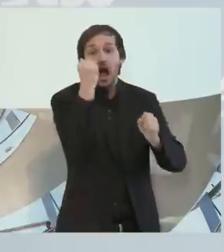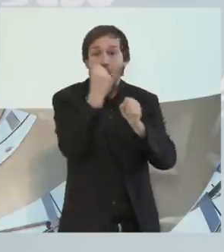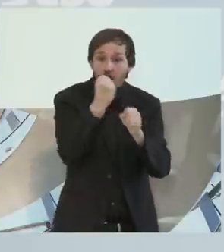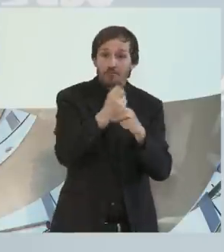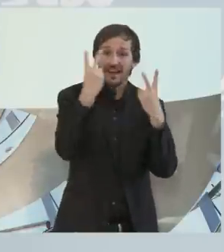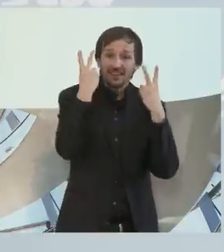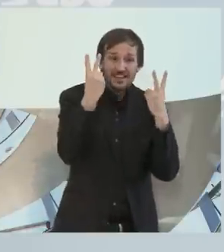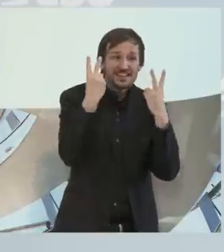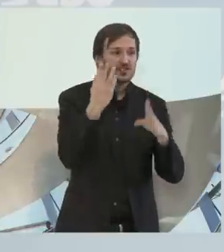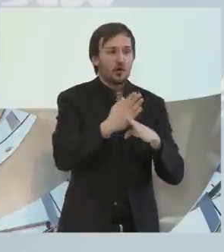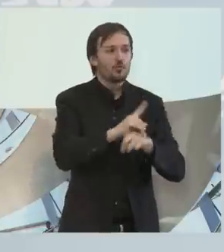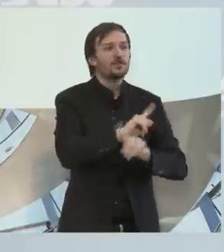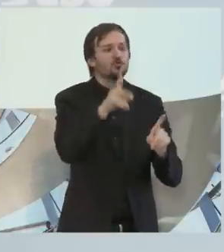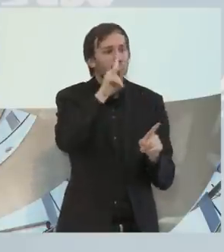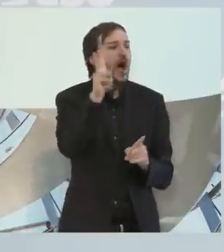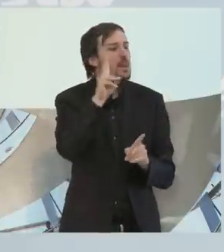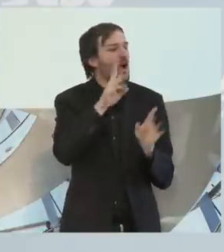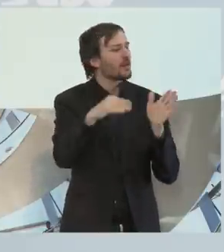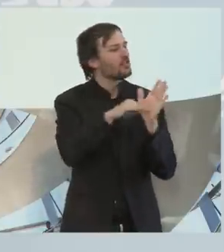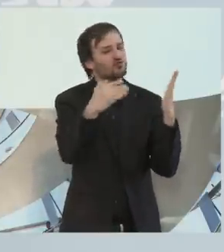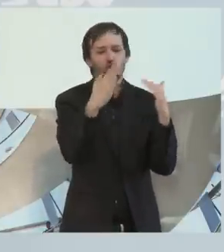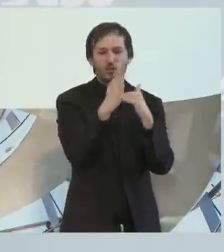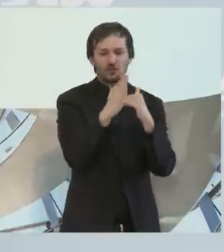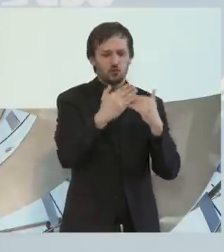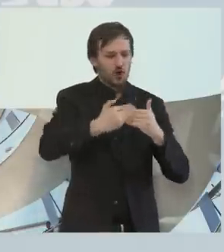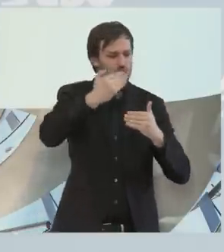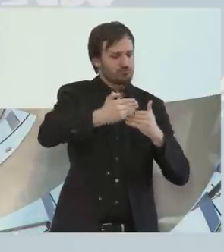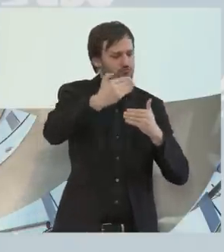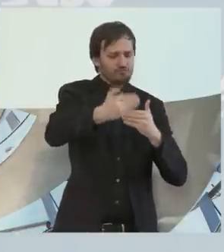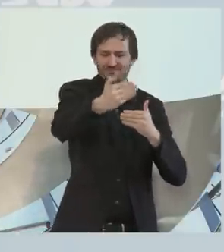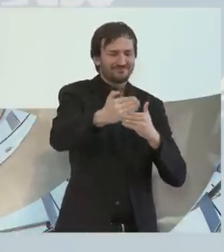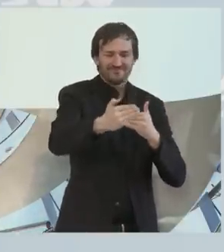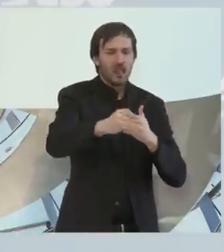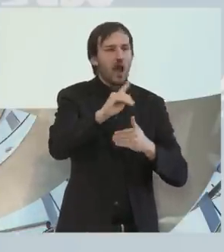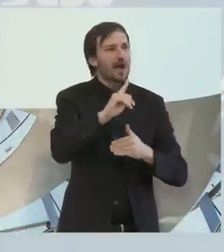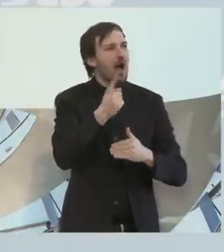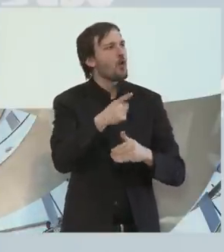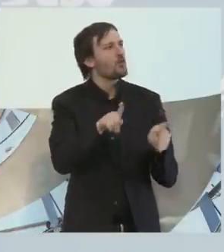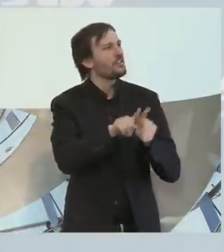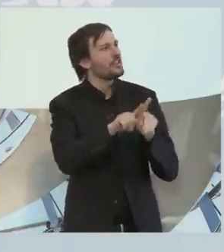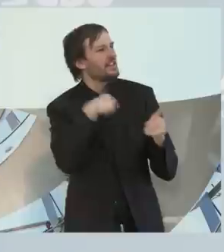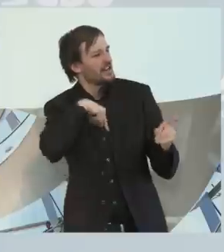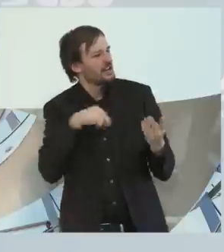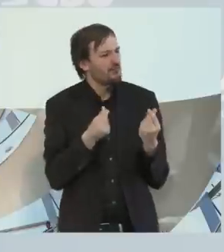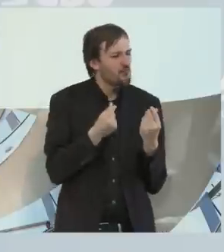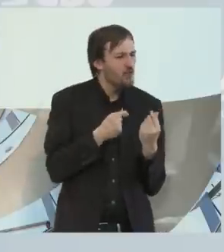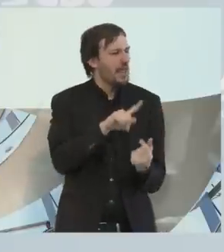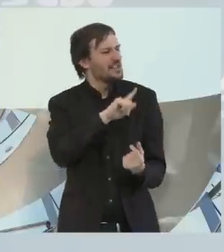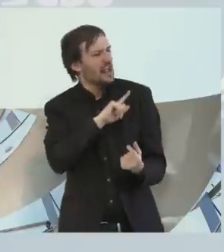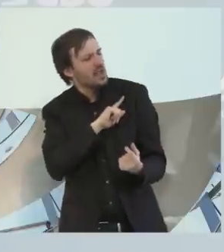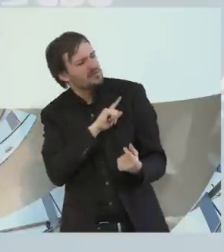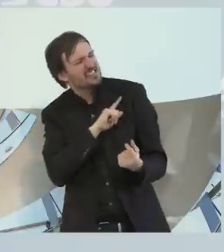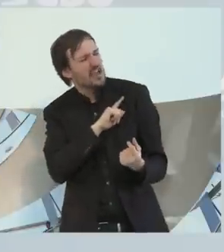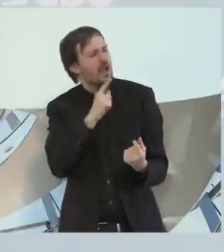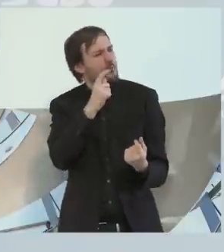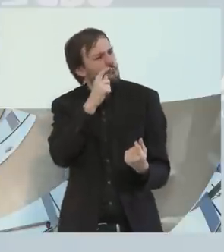nur als Strukturierung des Tages, sondern weil sie ein Selbstwertgefühl gibt, wenn ich